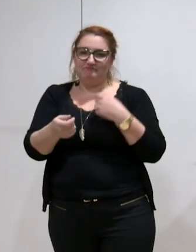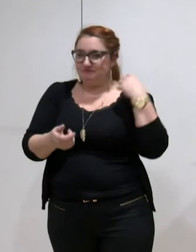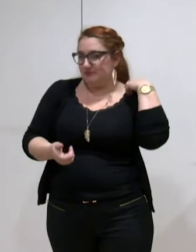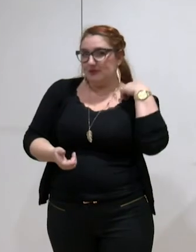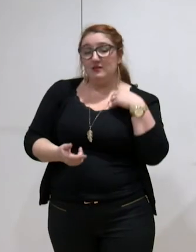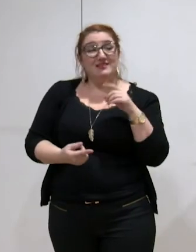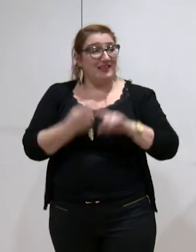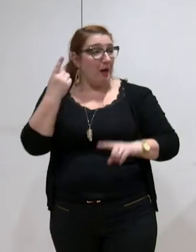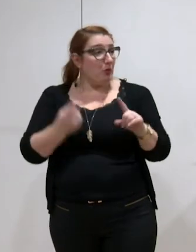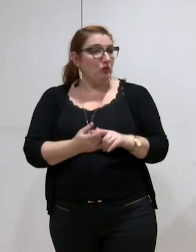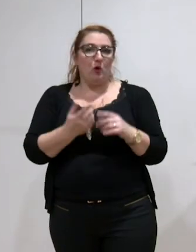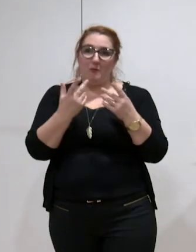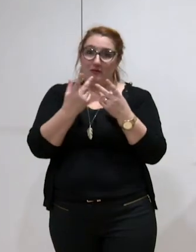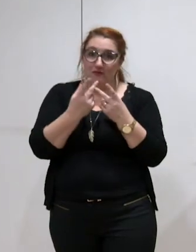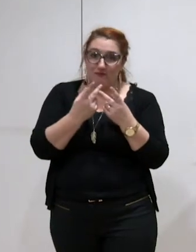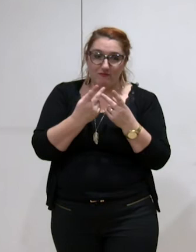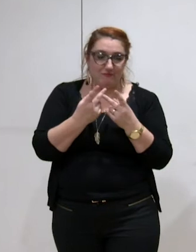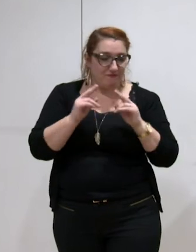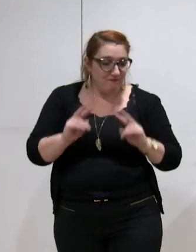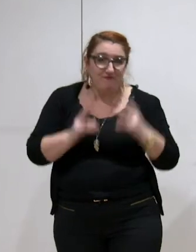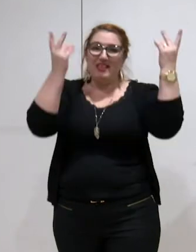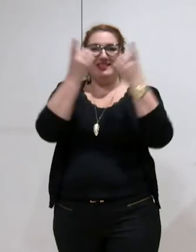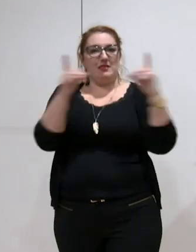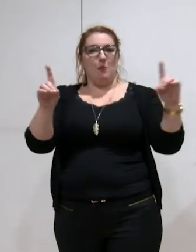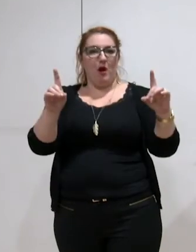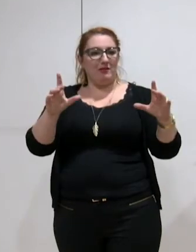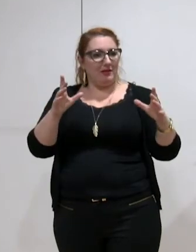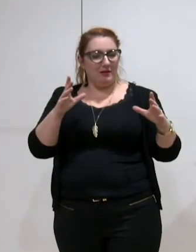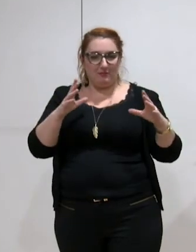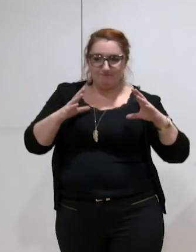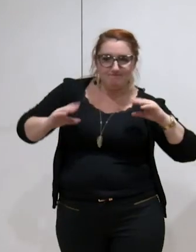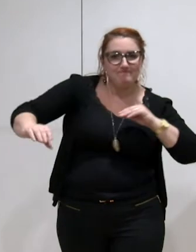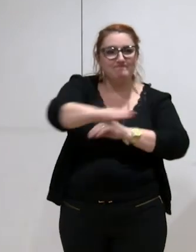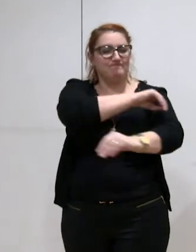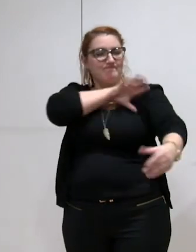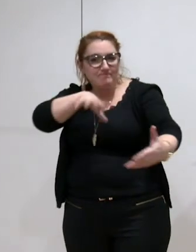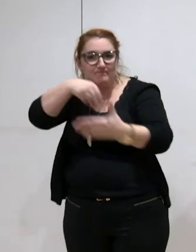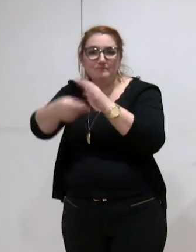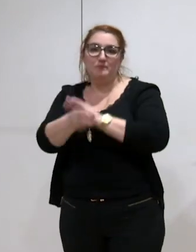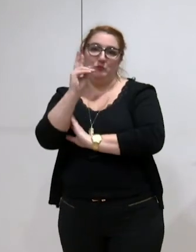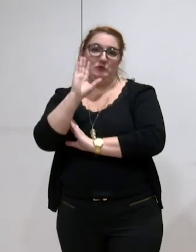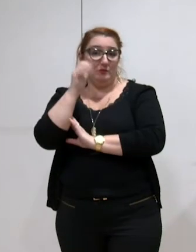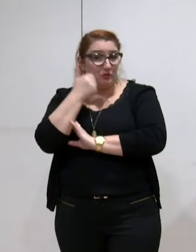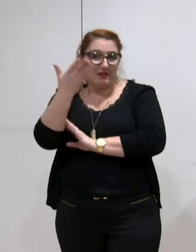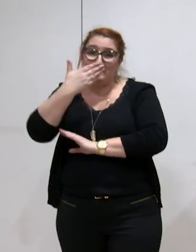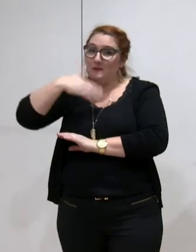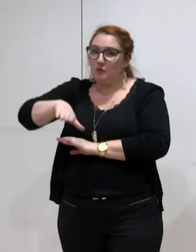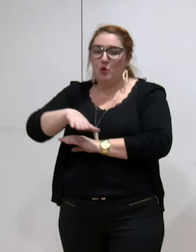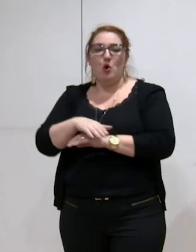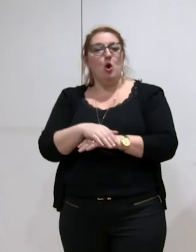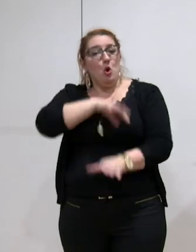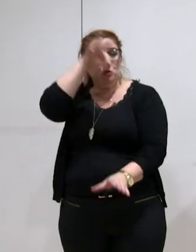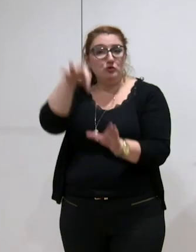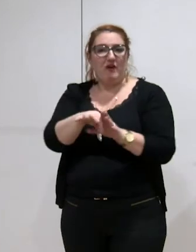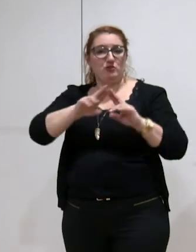a plus que jamais besoin. Quel moyen plus légitime alors que le suffrage universel direct et une représentation